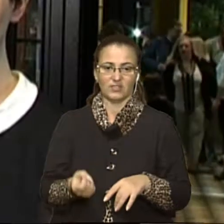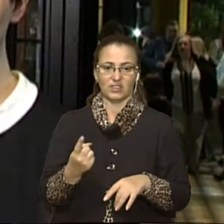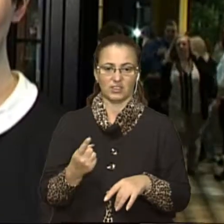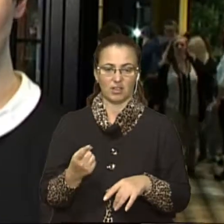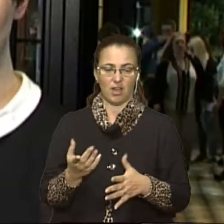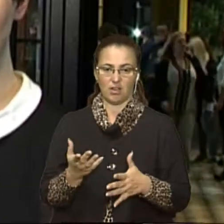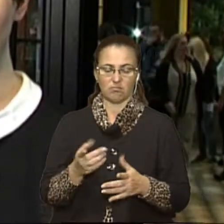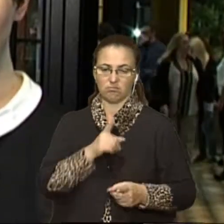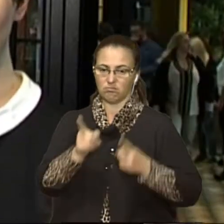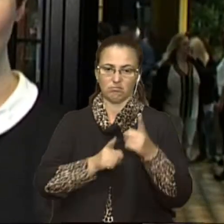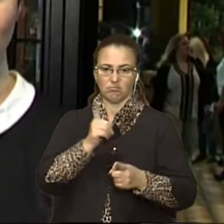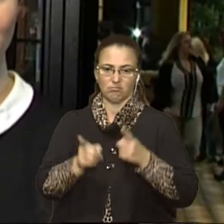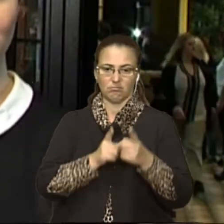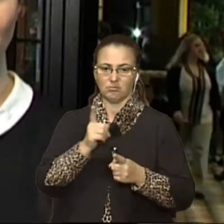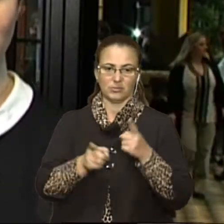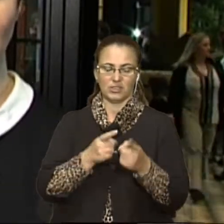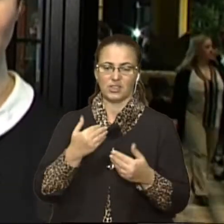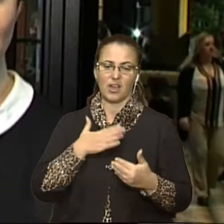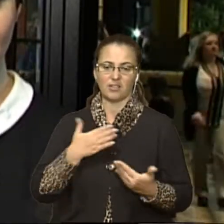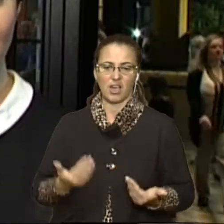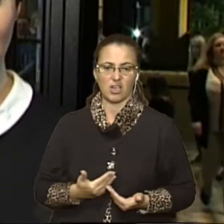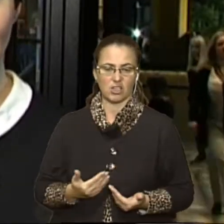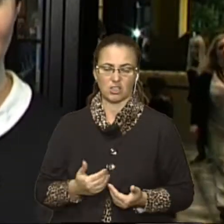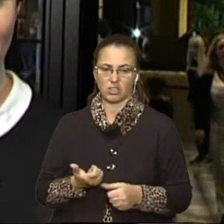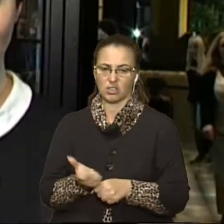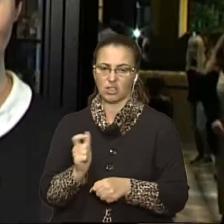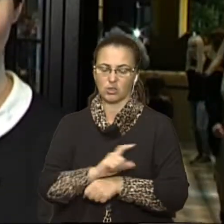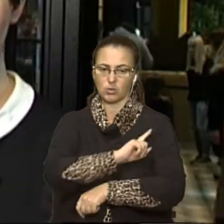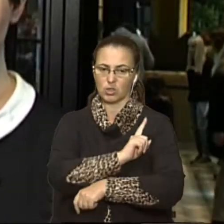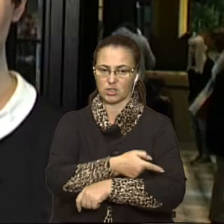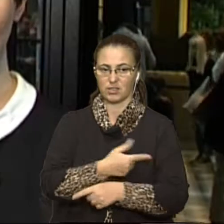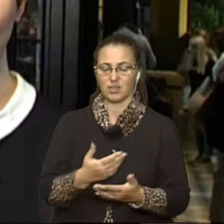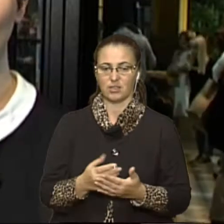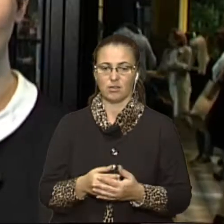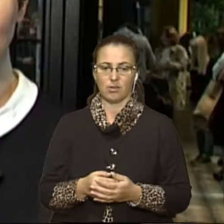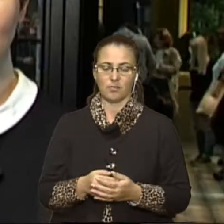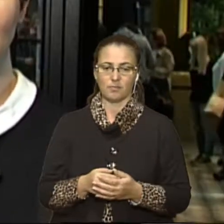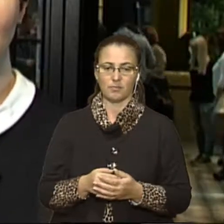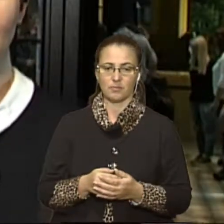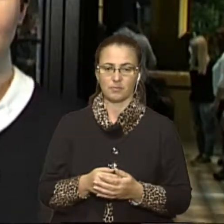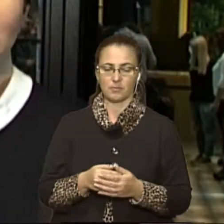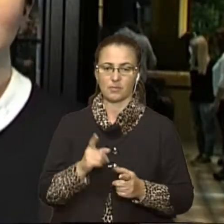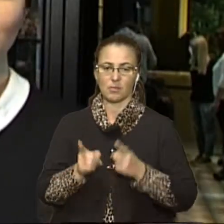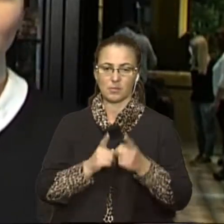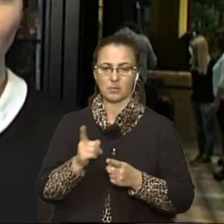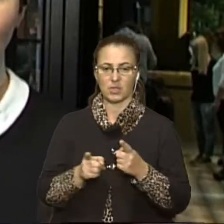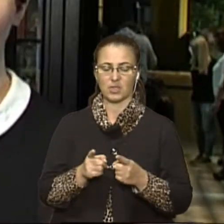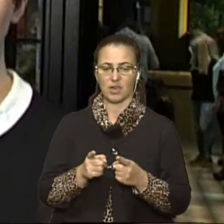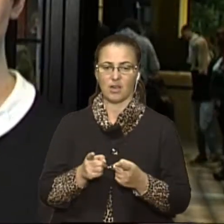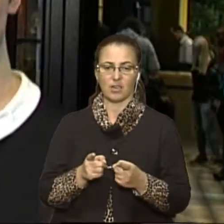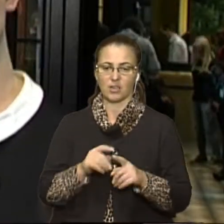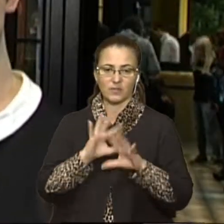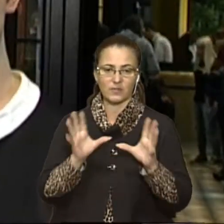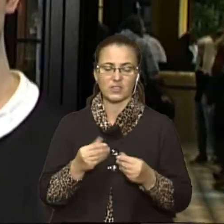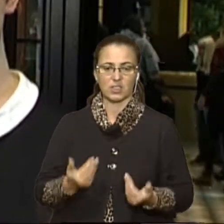кардинальне наше життя. В моєму випадку на позитивні такі ініціативи, які сталися, і слава Богу, я зараз здорова.